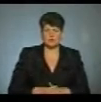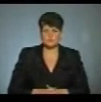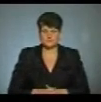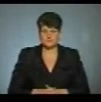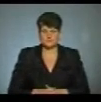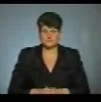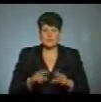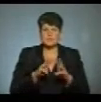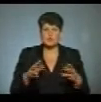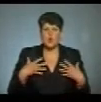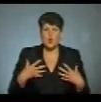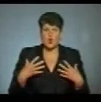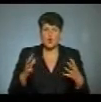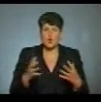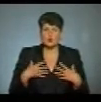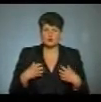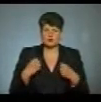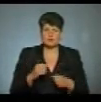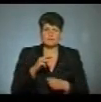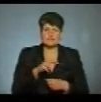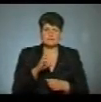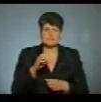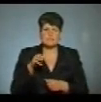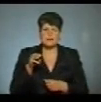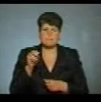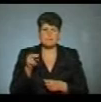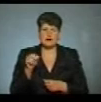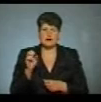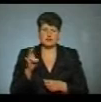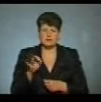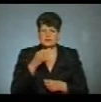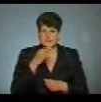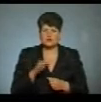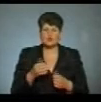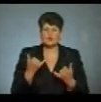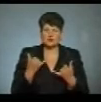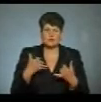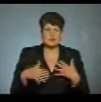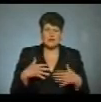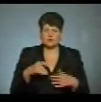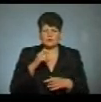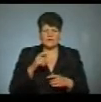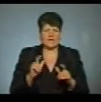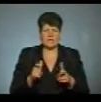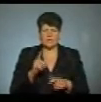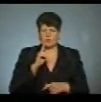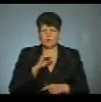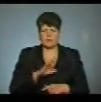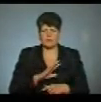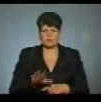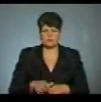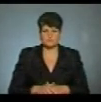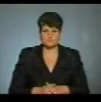Міністр охорони здоров'я Максим Степанов сьогодні зазначив, що послаблювати карантин в Україні поки не будуть.